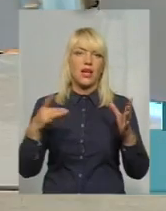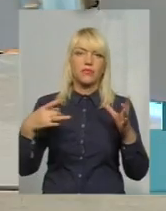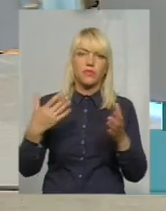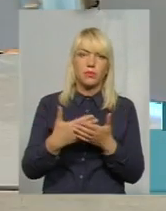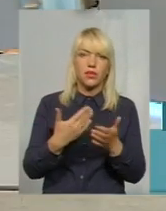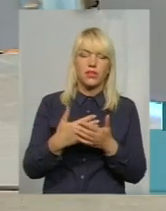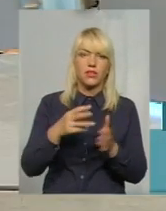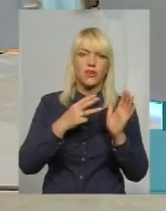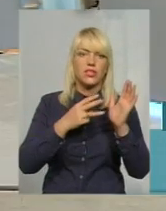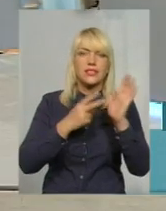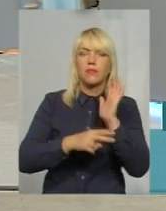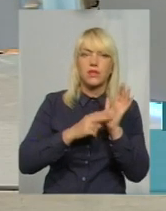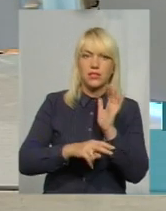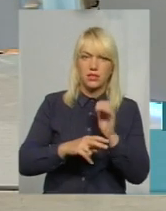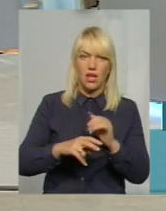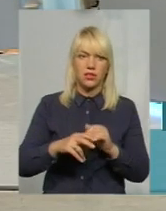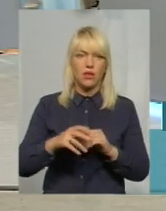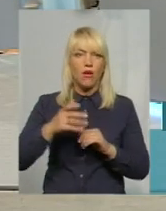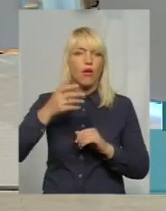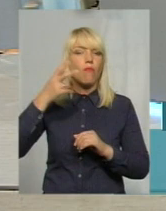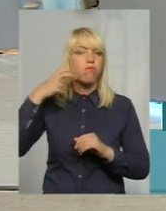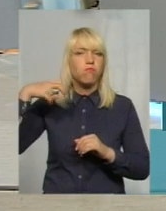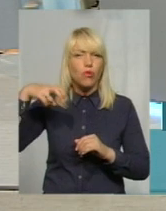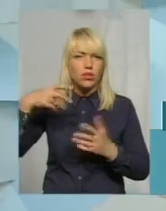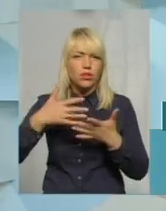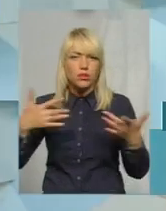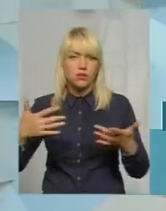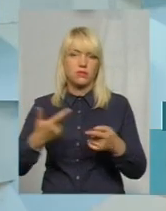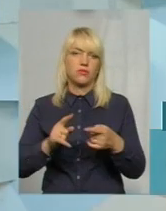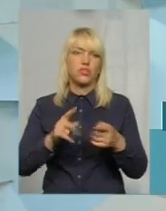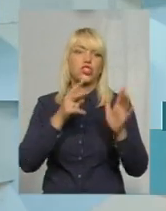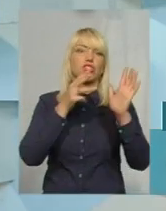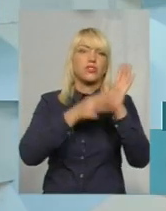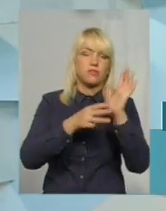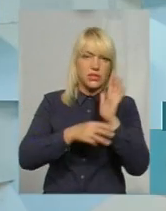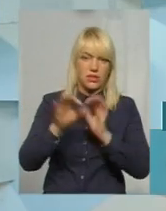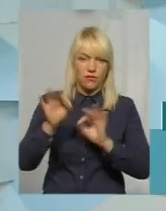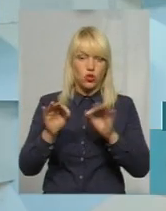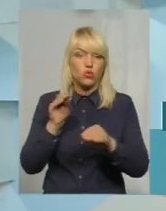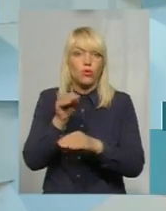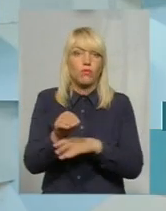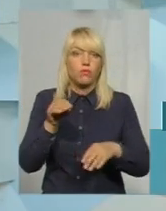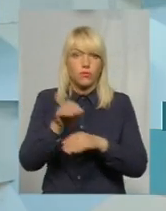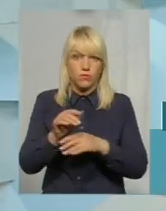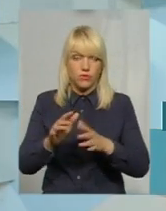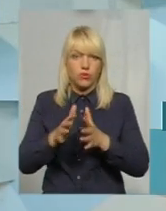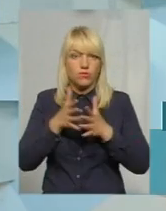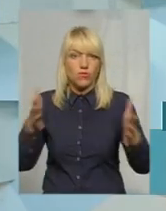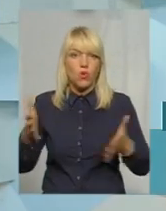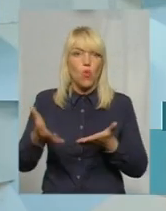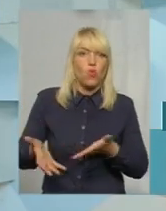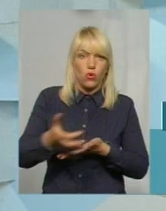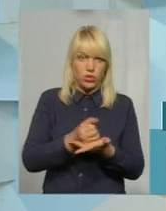плодоягинні. Тобто, тут, якщо буде той агровиробник дорожити сам